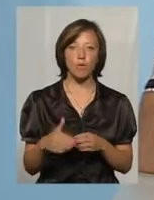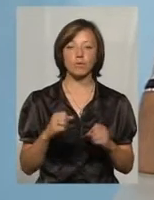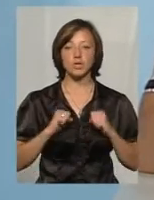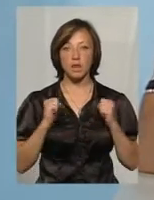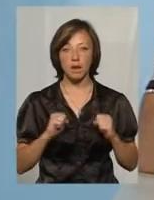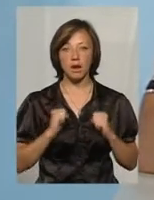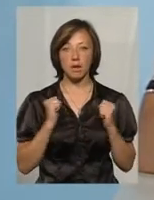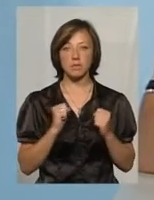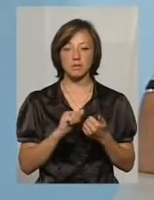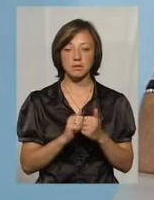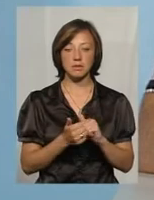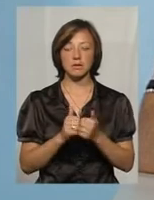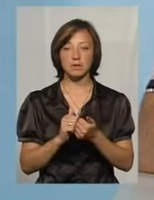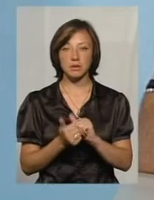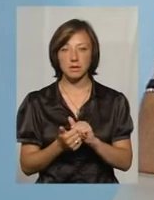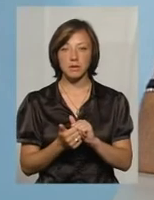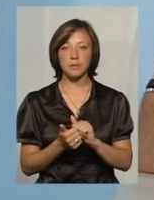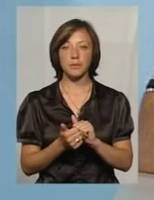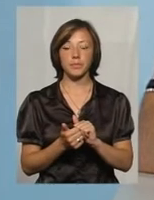стараємося замінити.